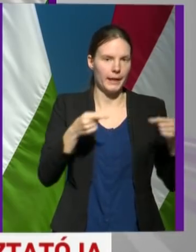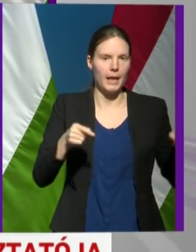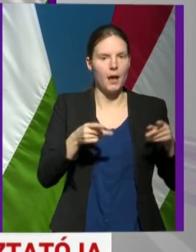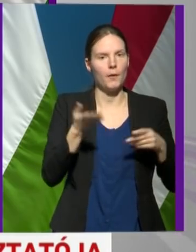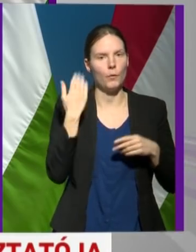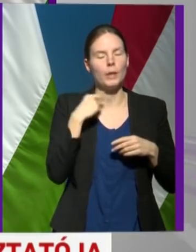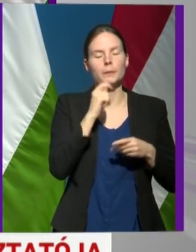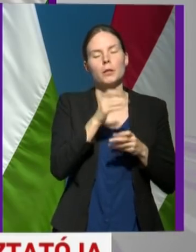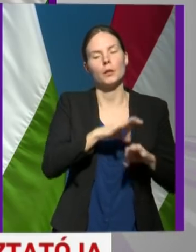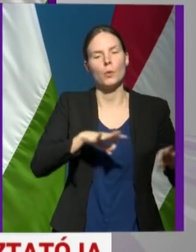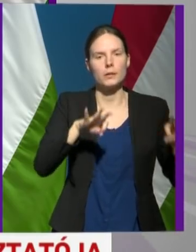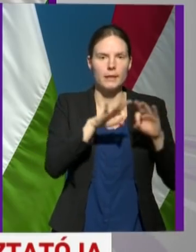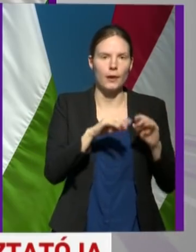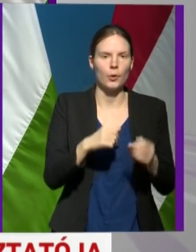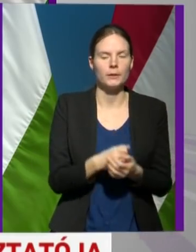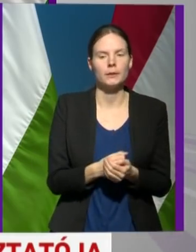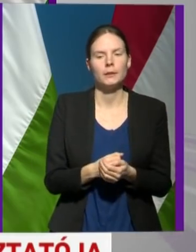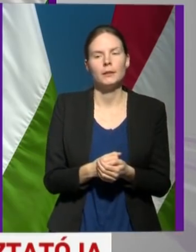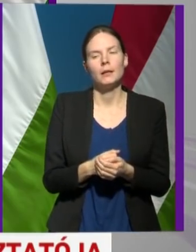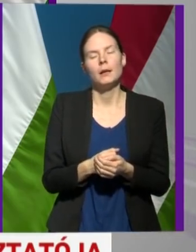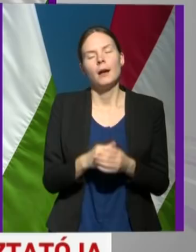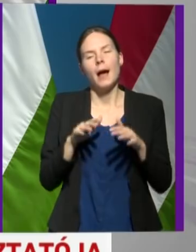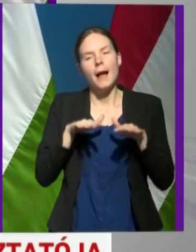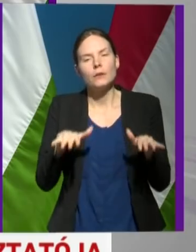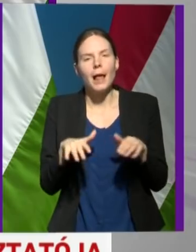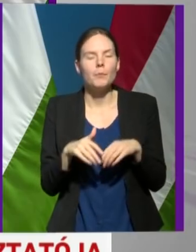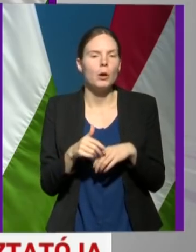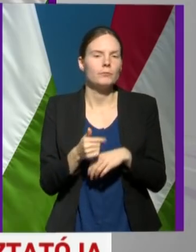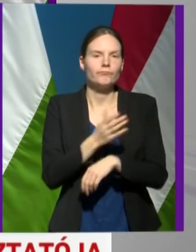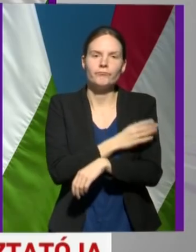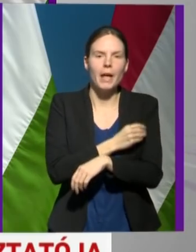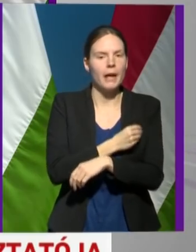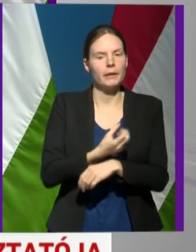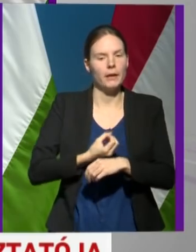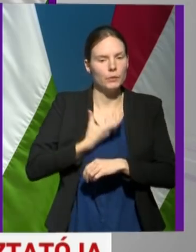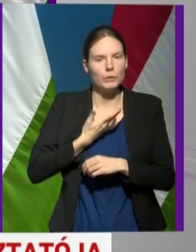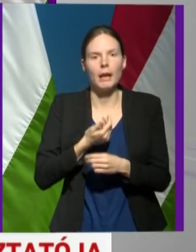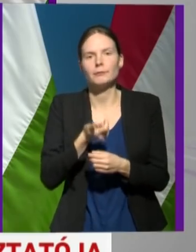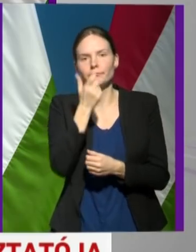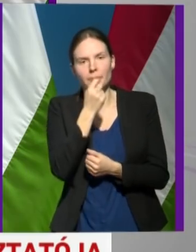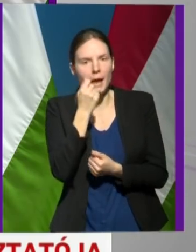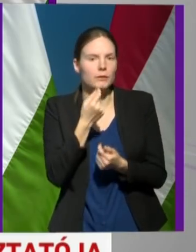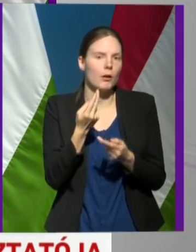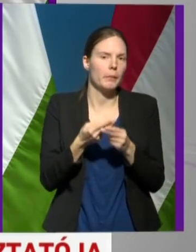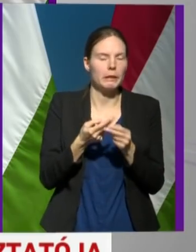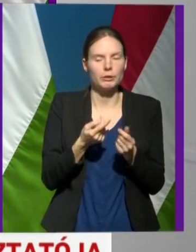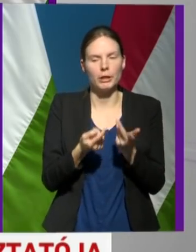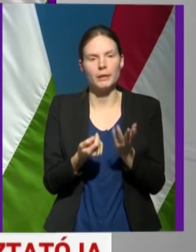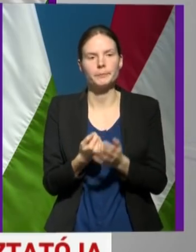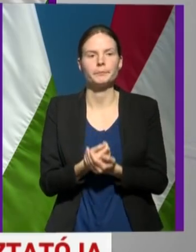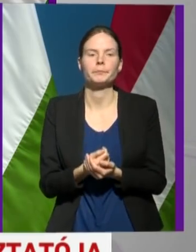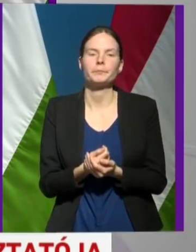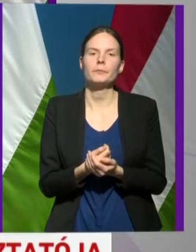Magyarországon is. Ezek általában enyhe tünetekkel, náthával járó megbetegedések. Ez a 20%